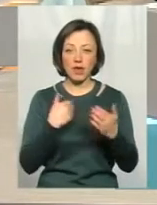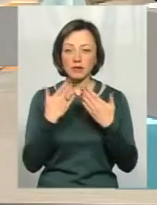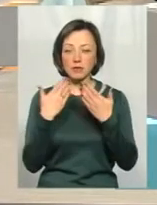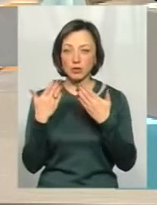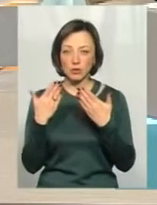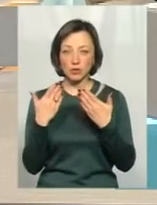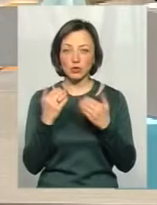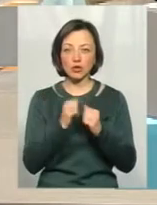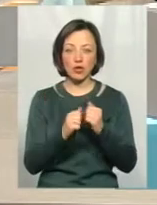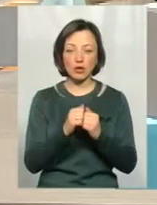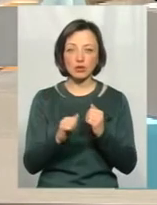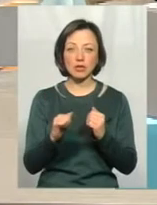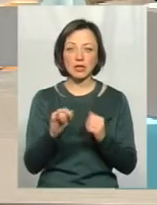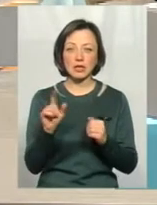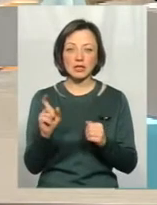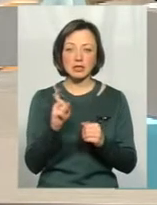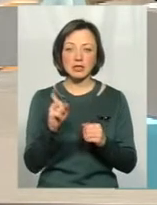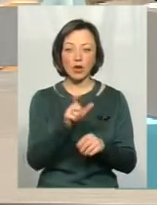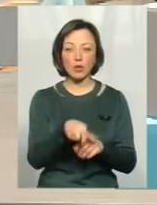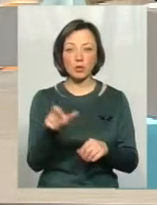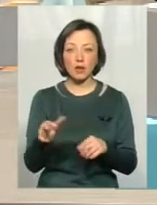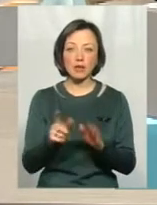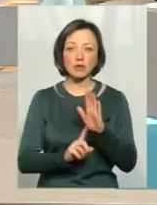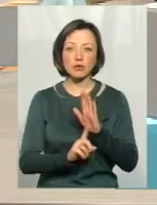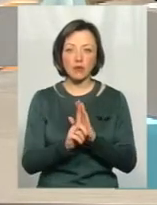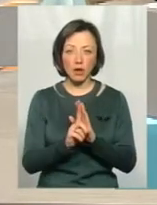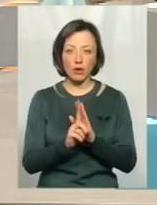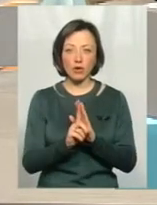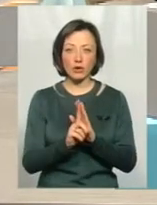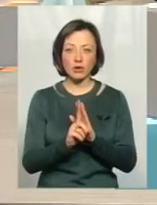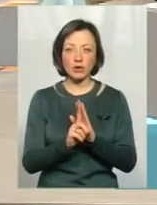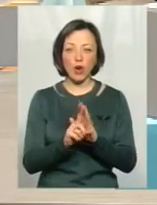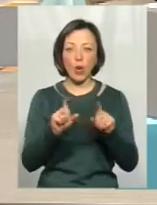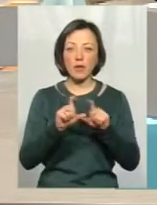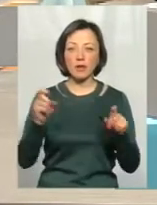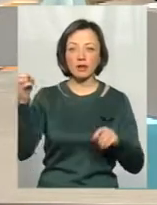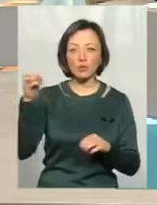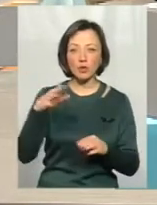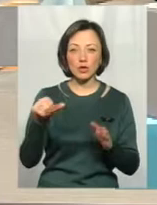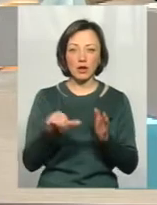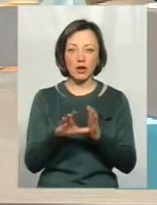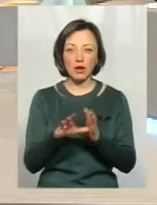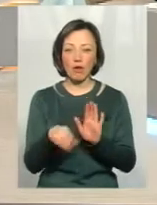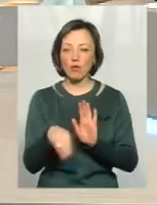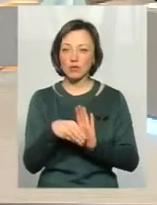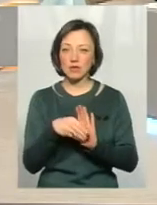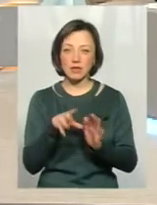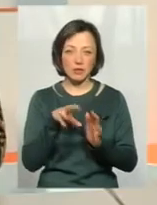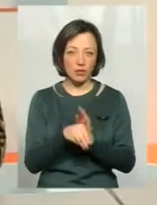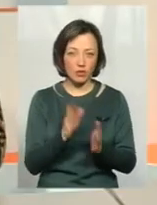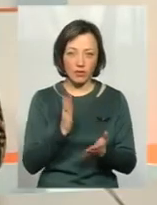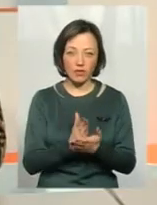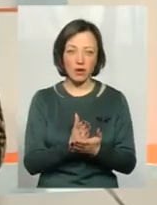часто і тісно з тими людьми, які запускають об'єкти по сонячній енергетикі, корупційна складова присутня,